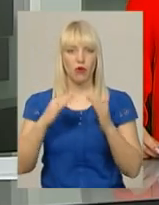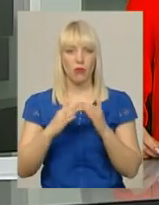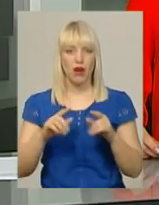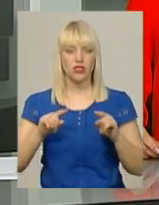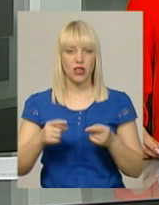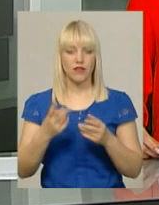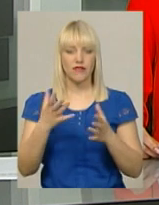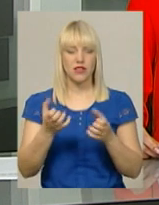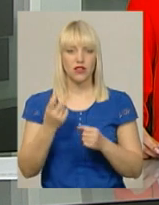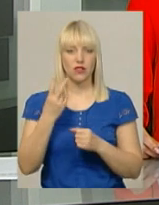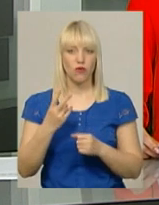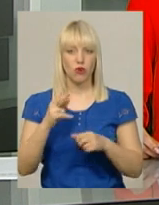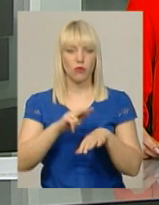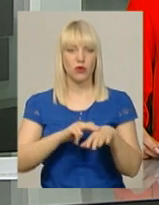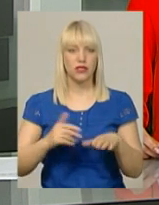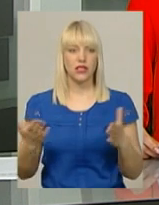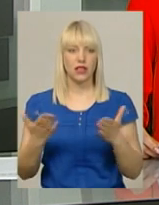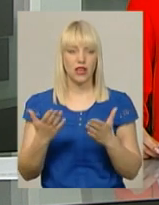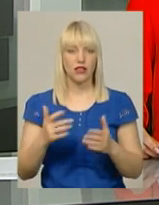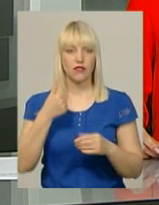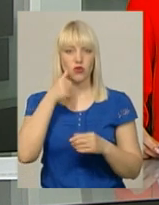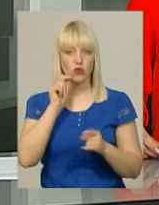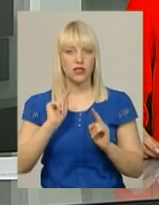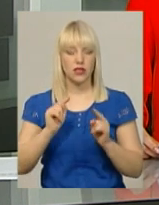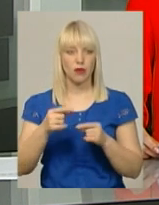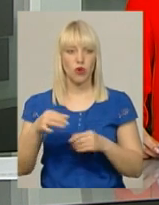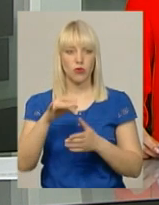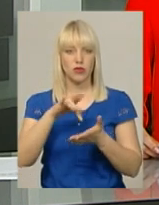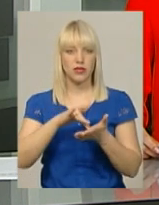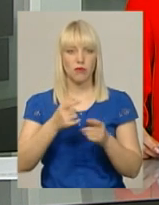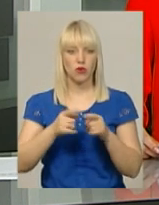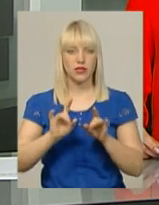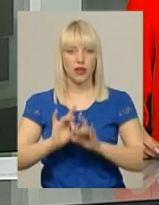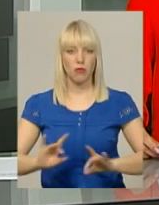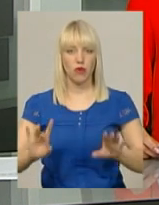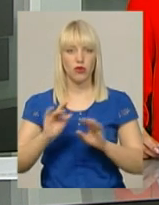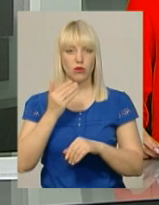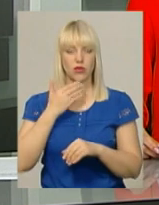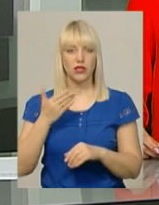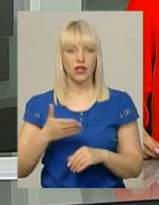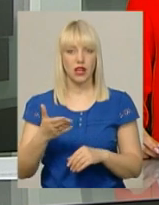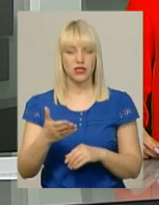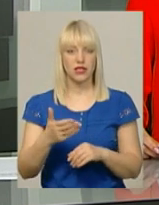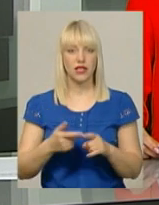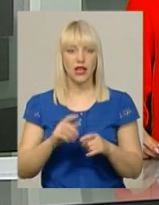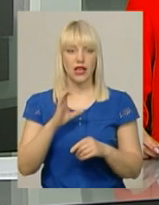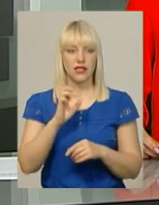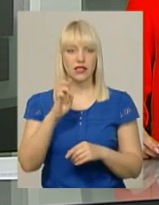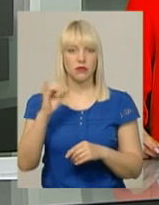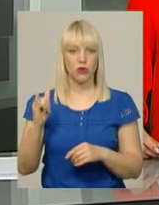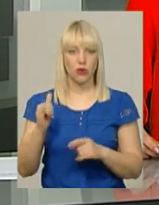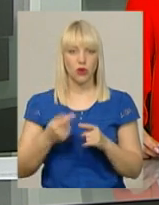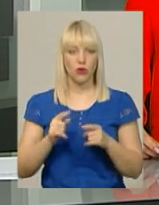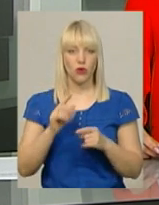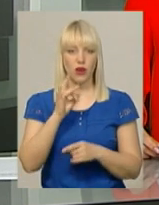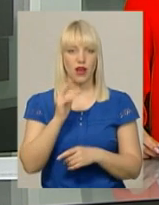поліцейських, яких вчора затримали в обласному центрі. Про це повідомила речниця управління Служби безпеки України у Хмельницькій області Людмила Рябчук.